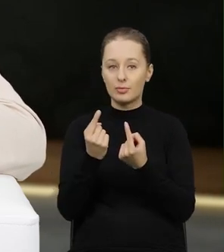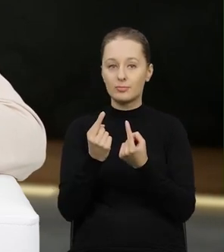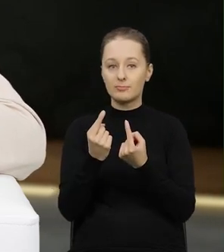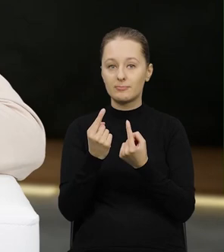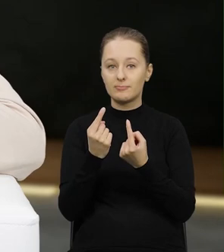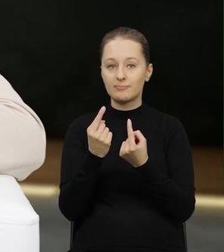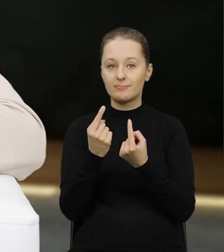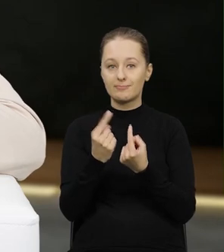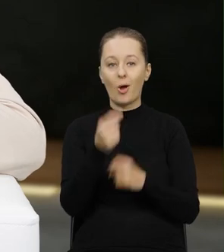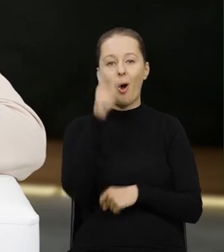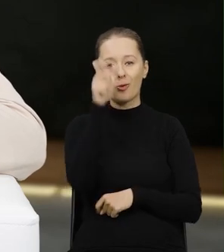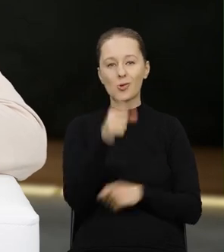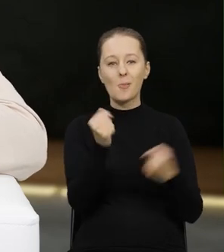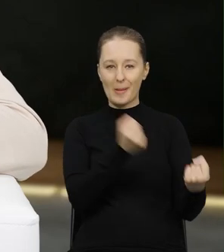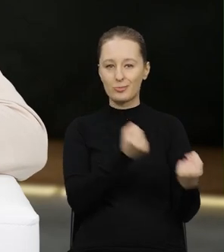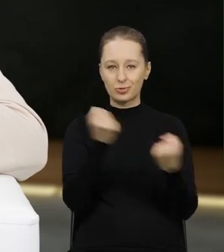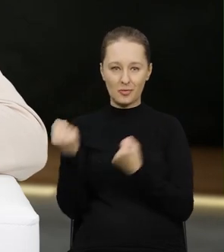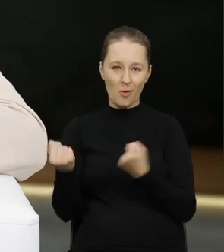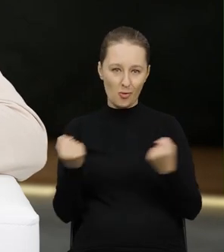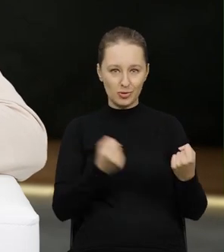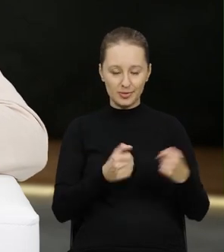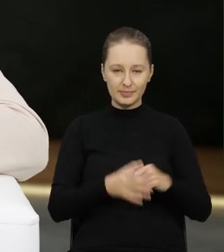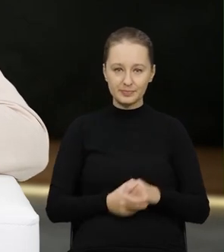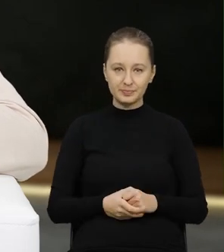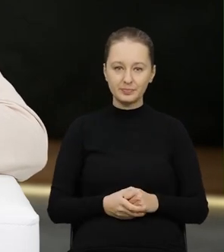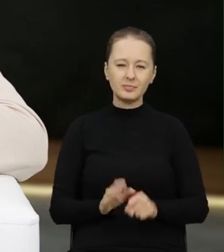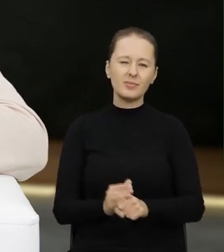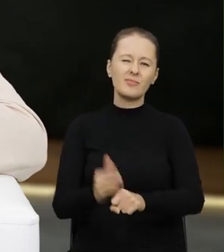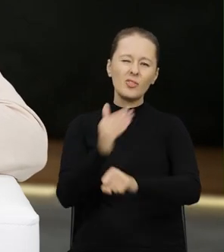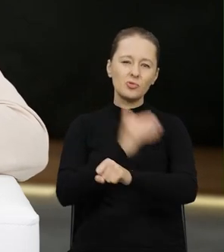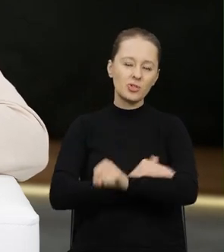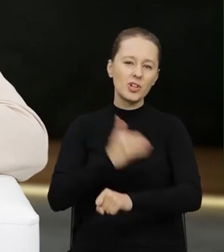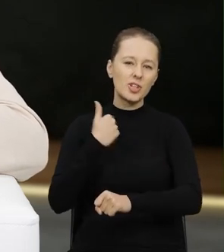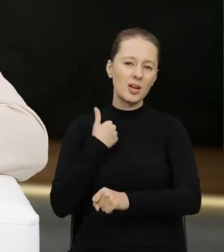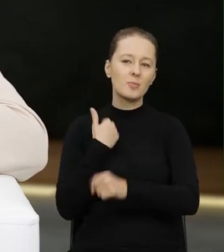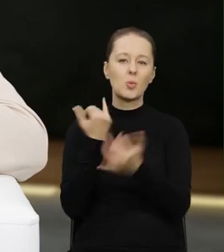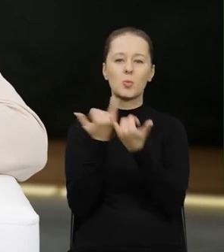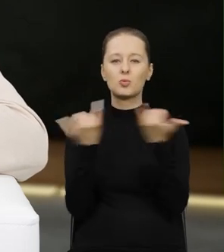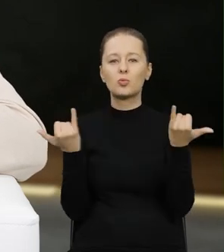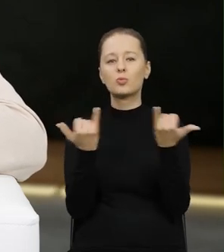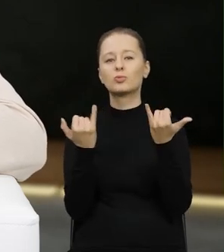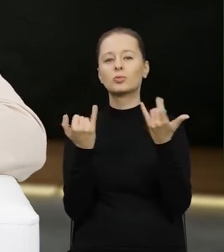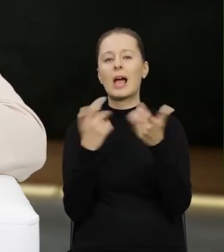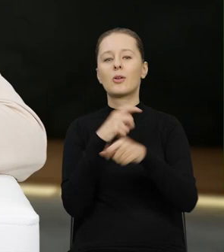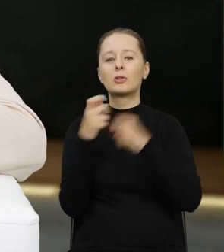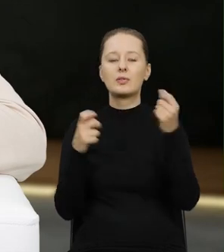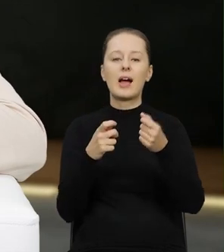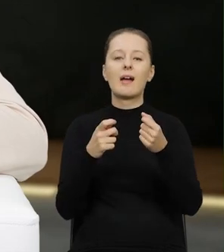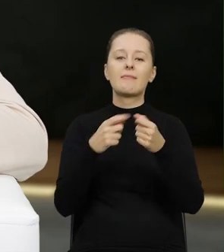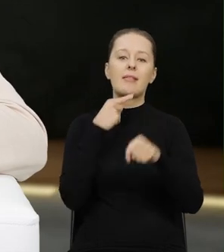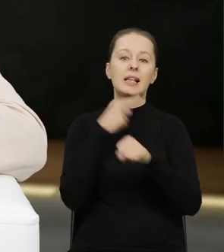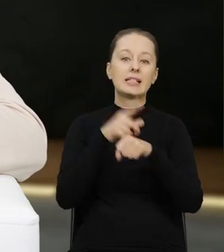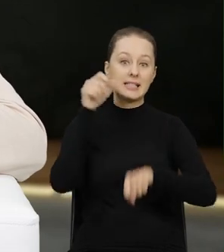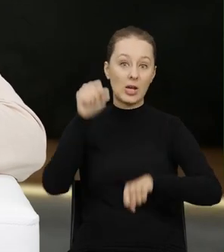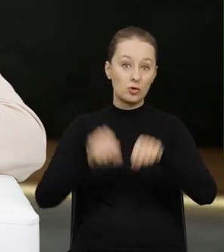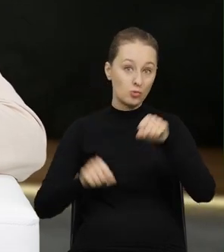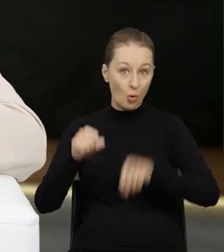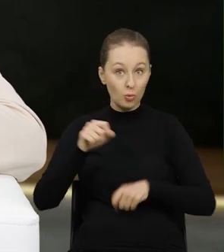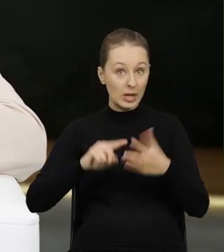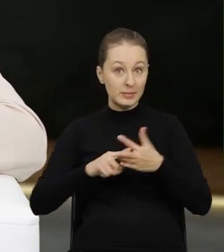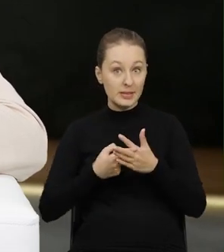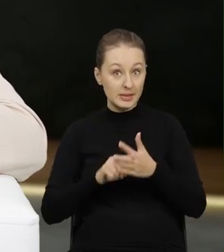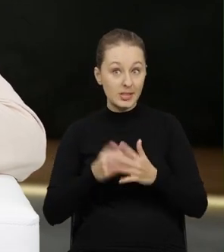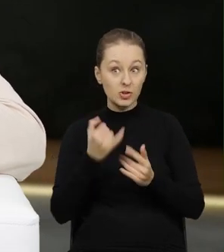posiadaczu tego odpadu. Wcześniej u nas pojawiały się też takie rozstrzygnięcia sądów administracyjnych gdzie to właściwie